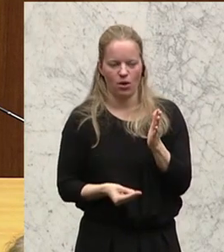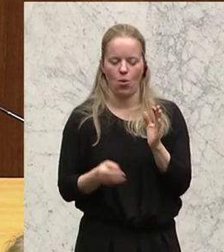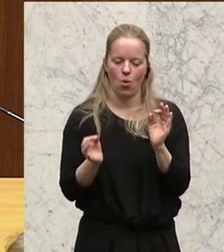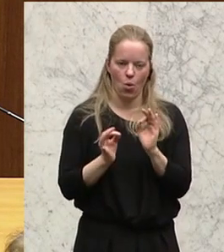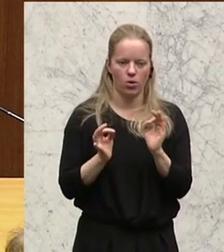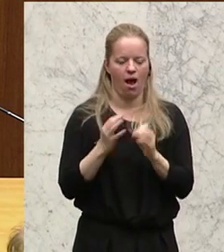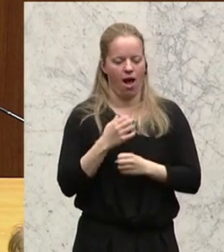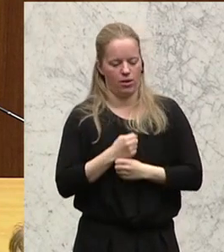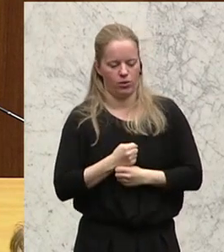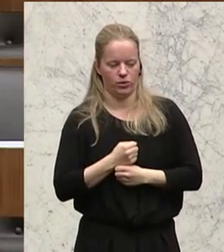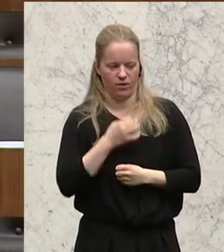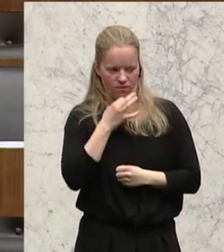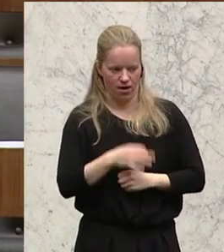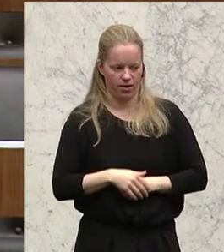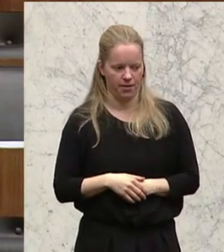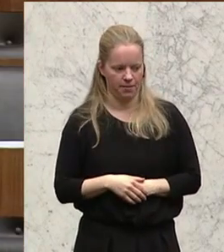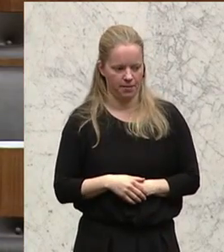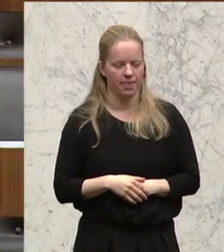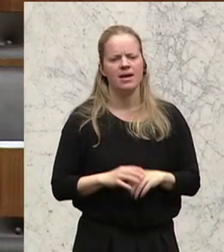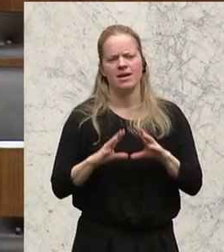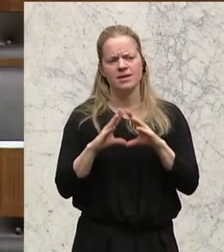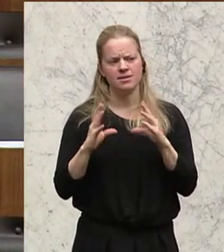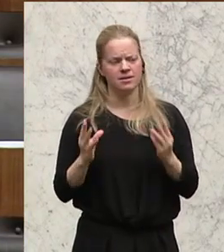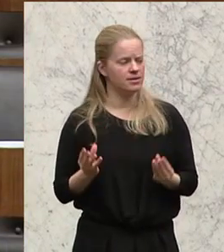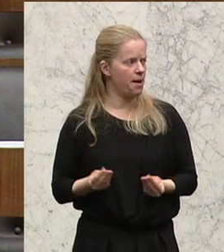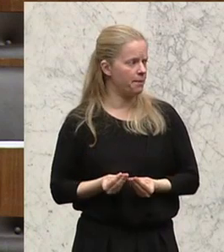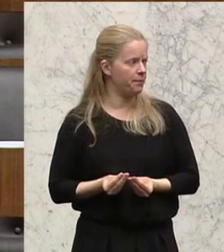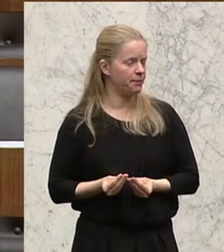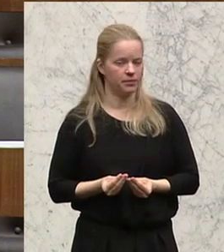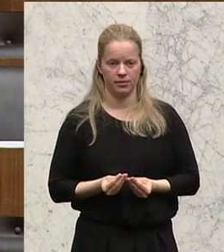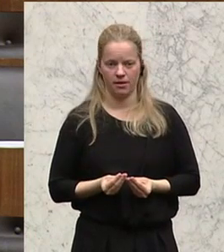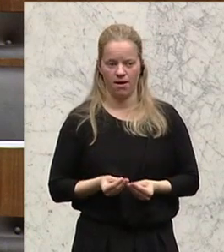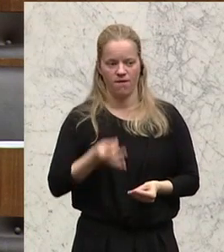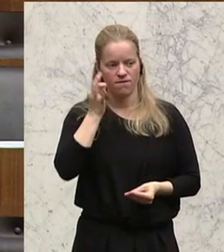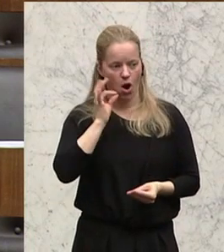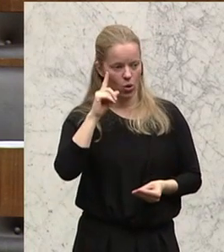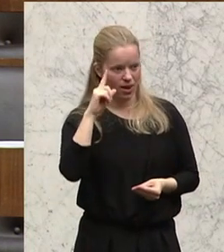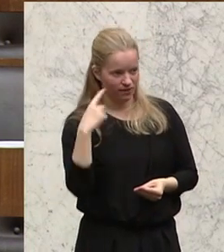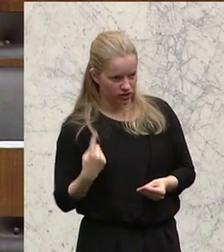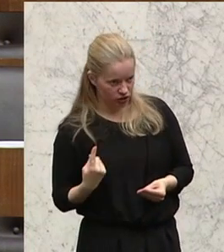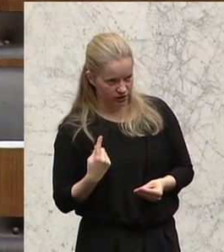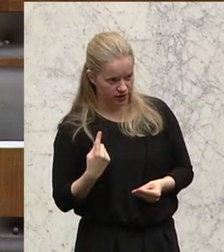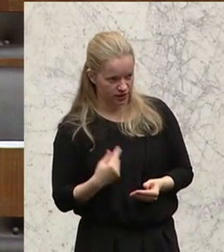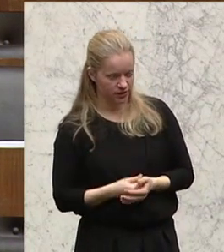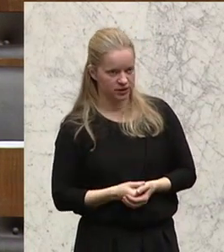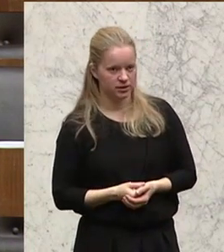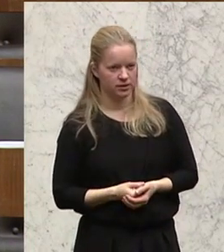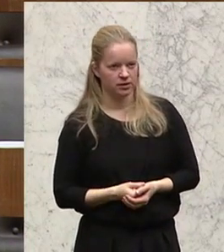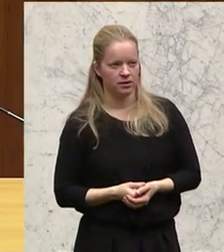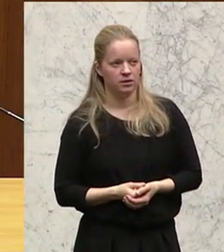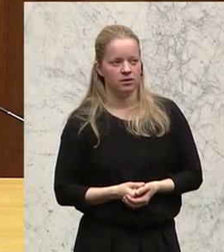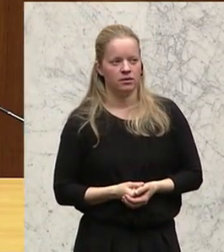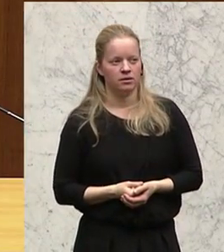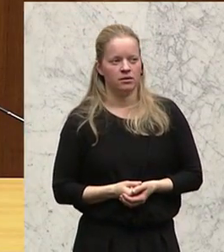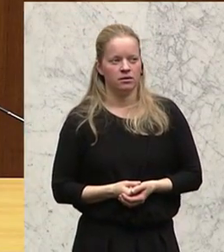auch die Haltungsfrage. Insgesamt, sehr geehrte Frau Klavischnik, wenn die